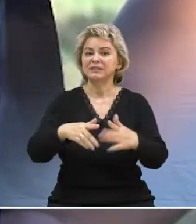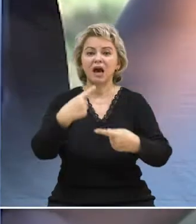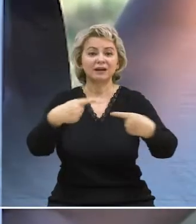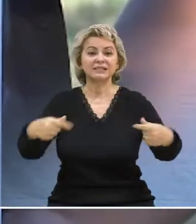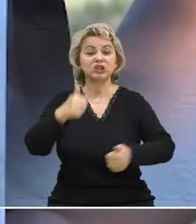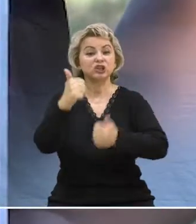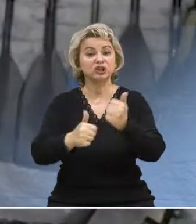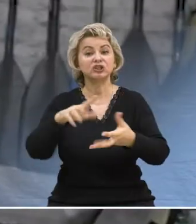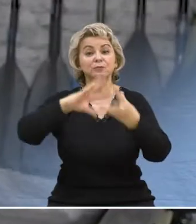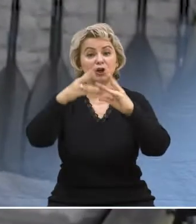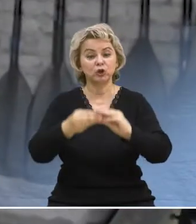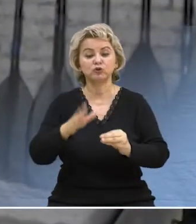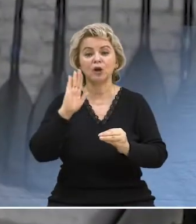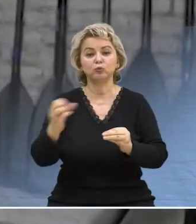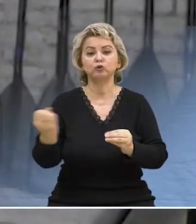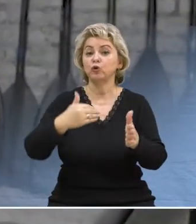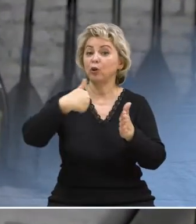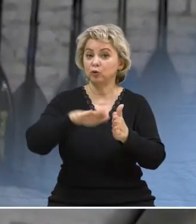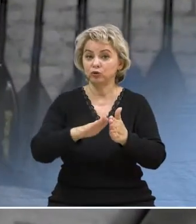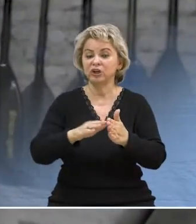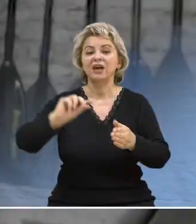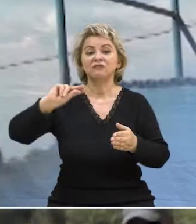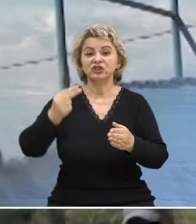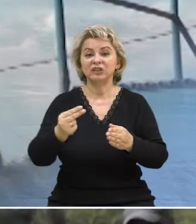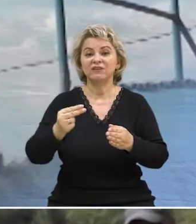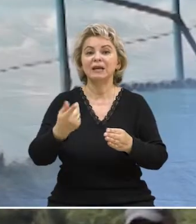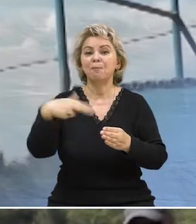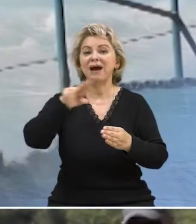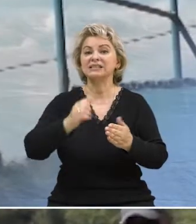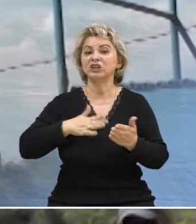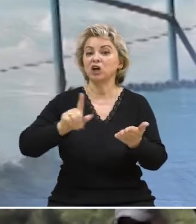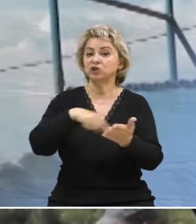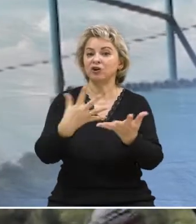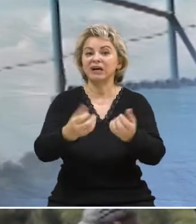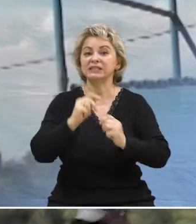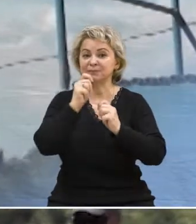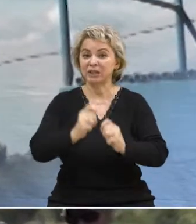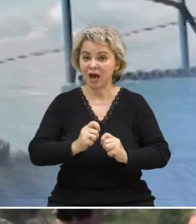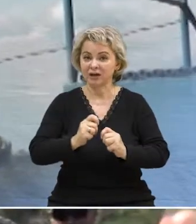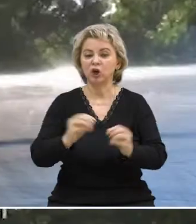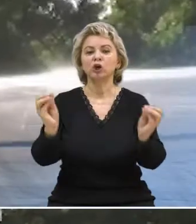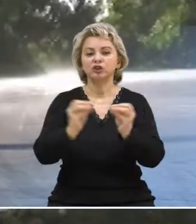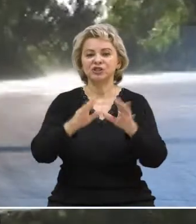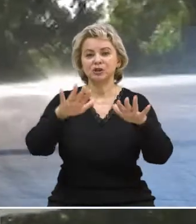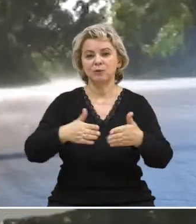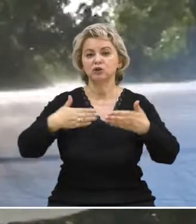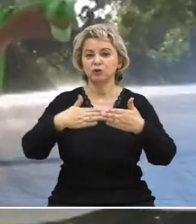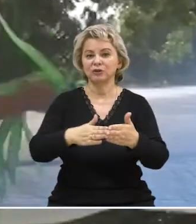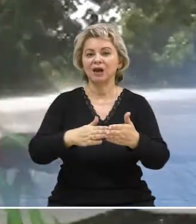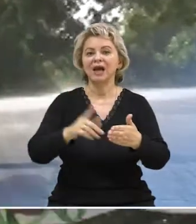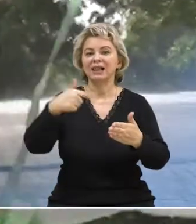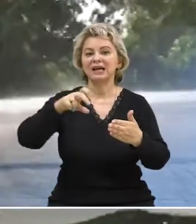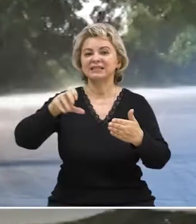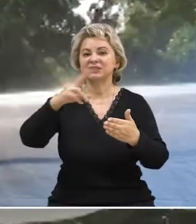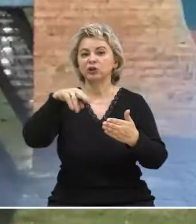различных соревнованиях. Теперь их результаты станут еще лучше. В четверг грибная база нашего города получила ценный подарок – 10-местную